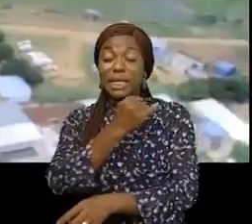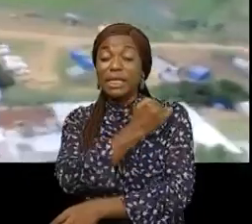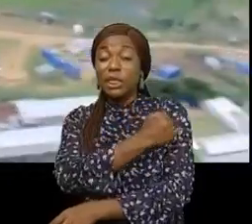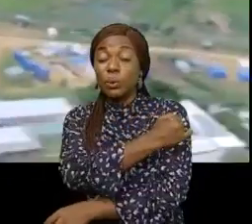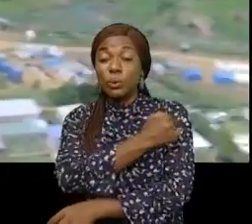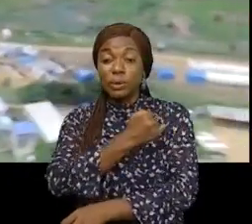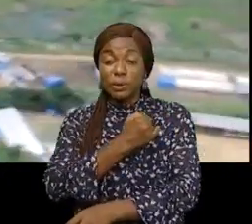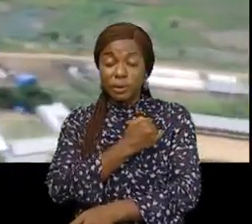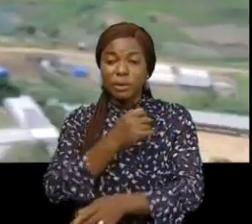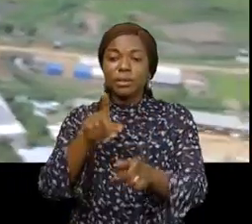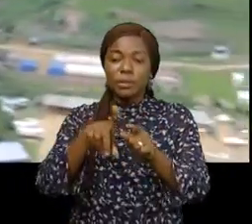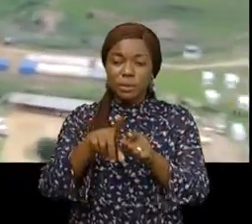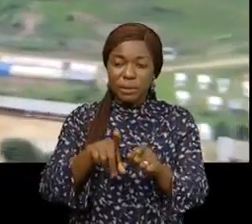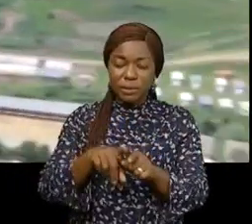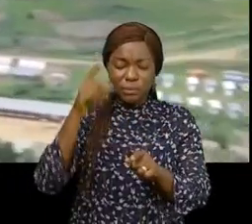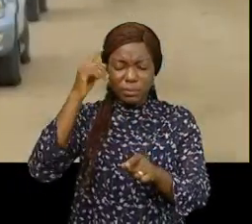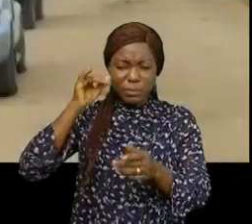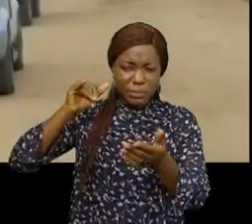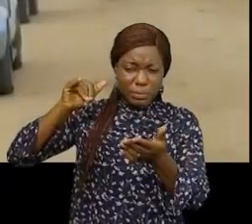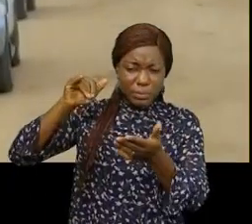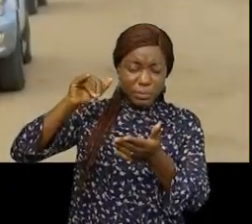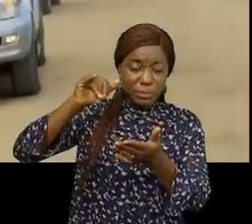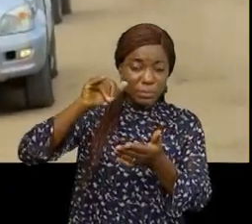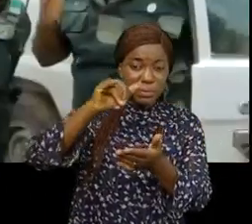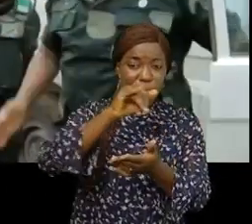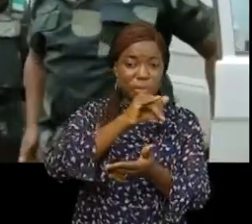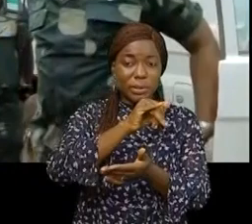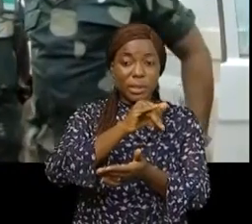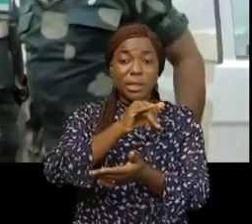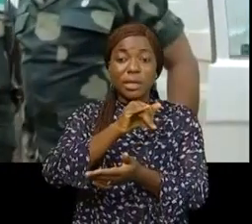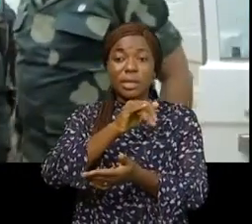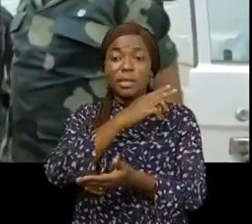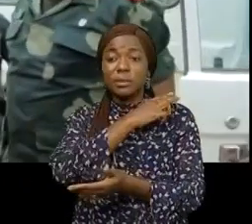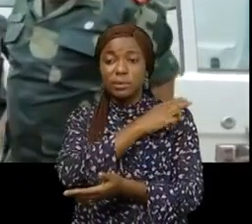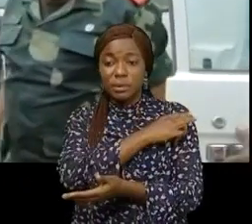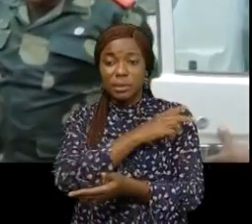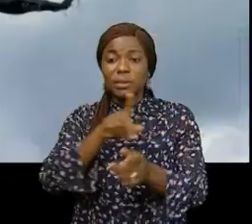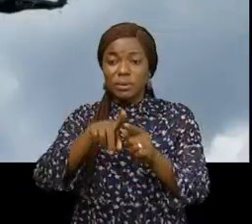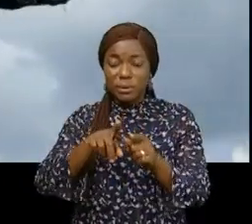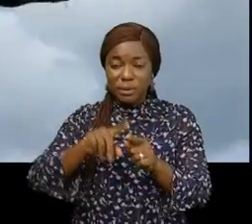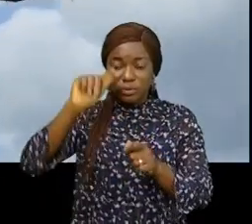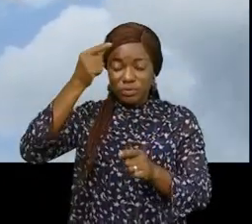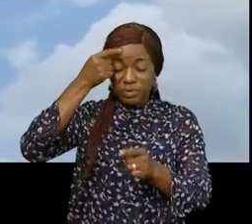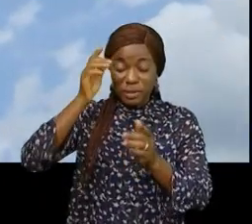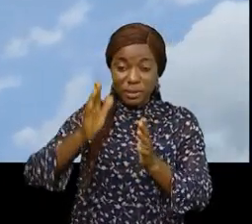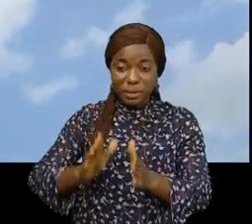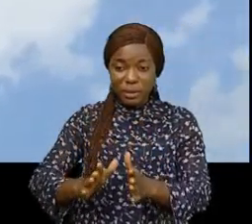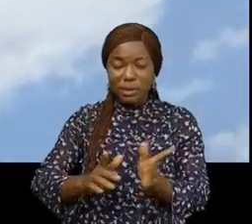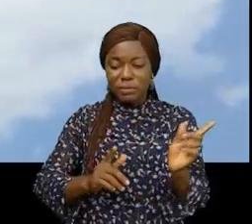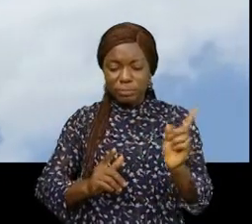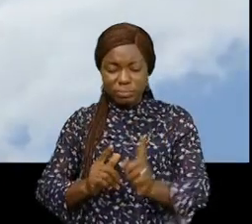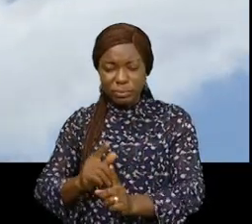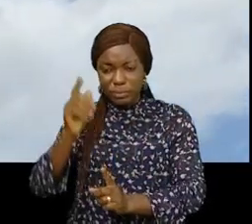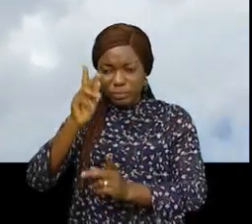opérations militaires menées par les forces armées. Voilà ce qui a conduit ce mercredi le gouverneur militaire de l'Itoury en tête d'une forte délégation du